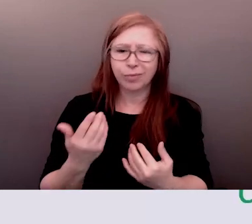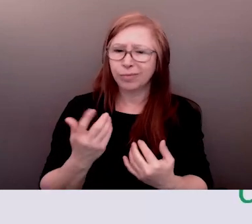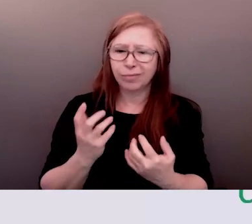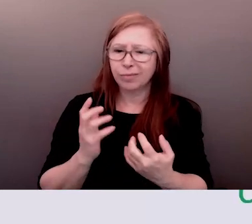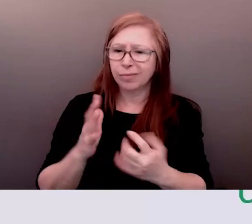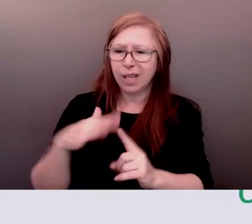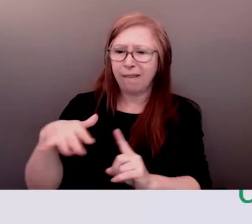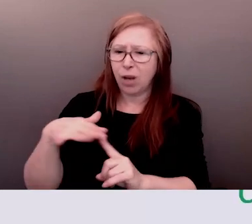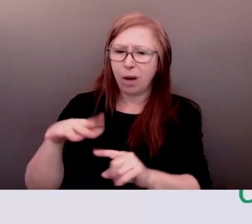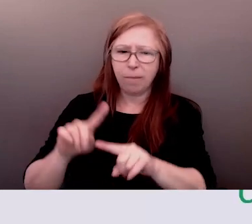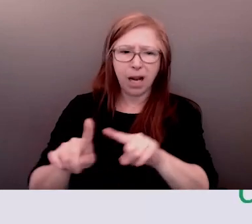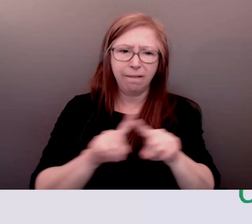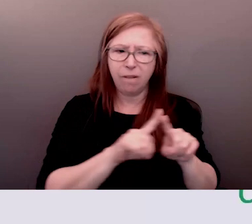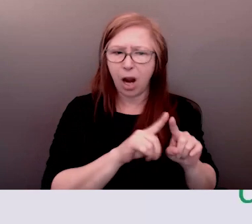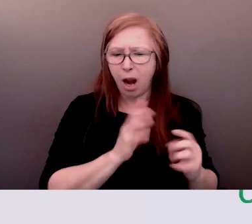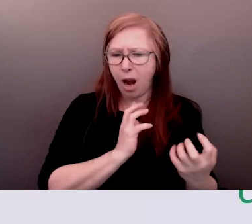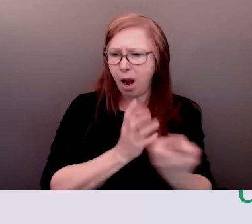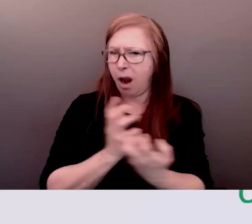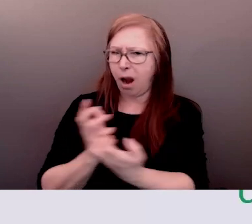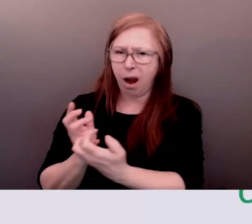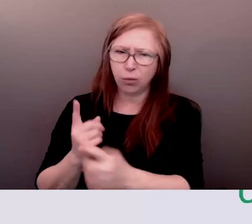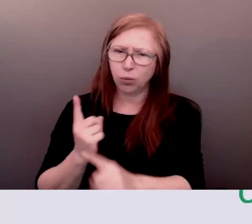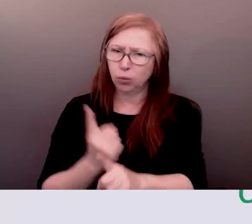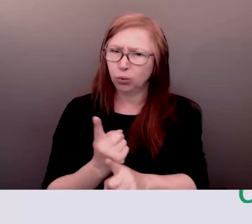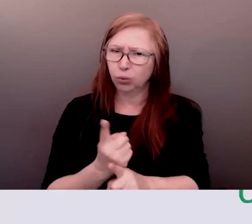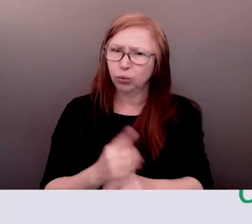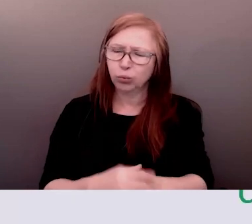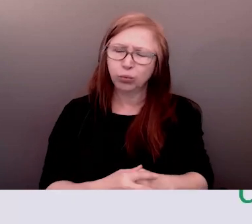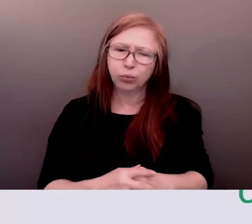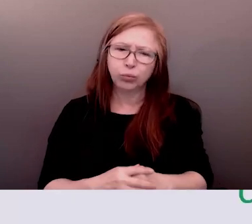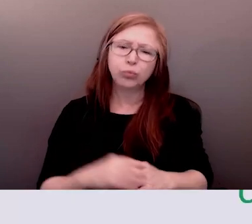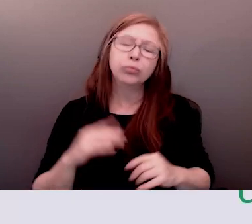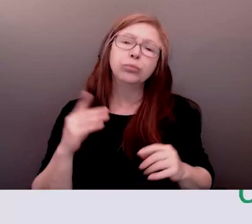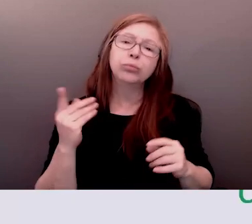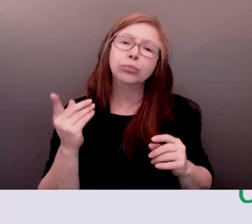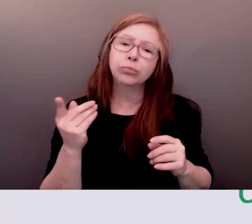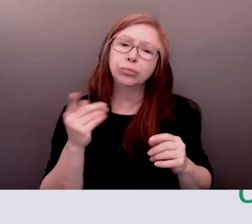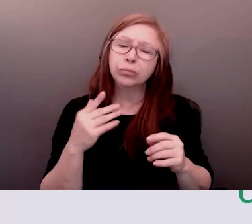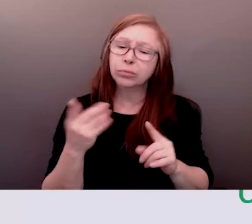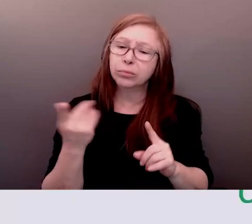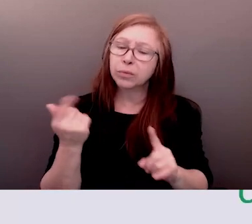nous permet d'être nous-mêmes surtout et notamment au travail et partout